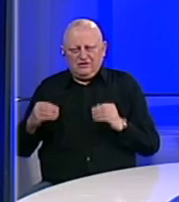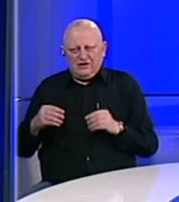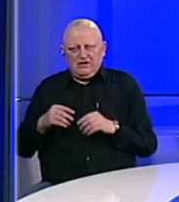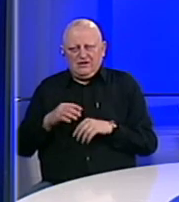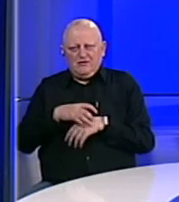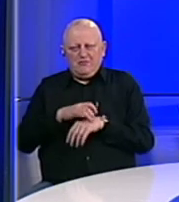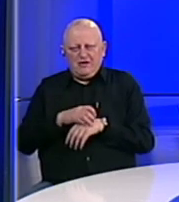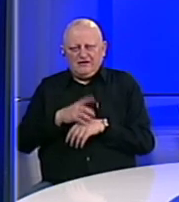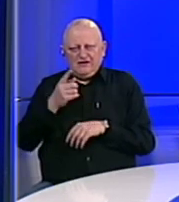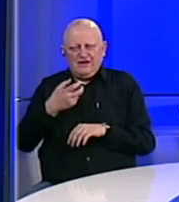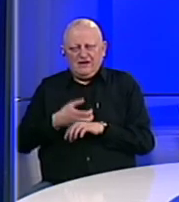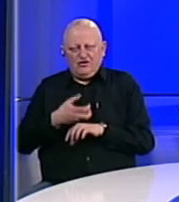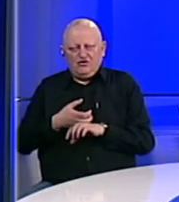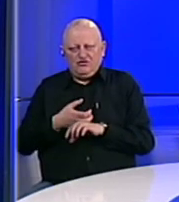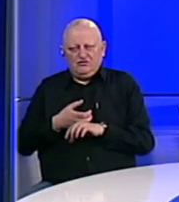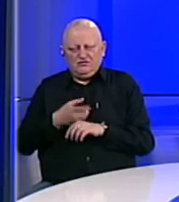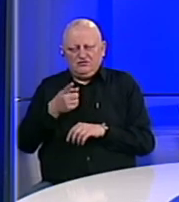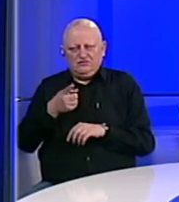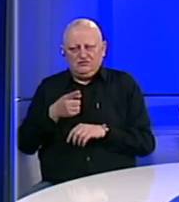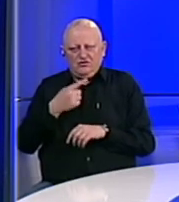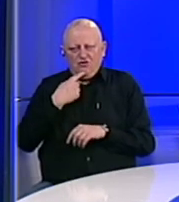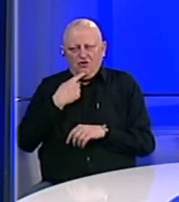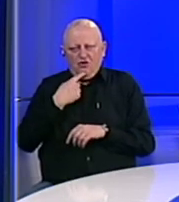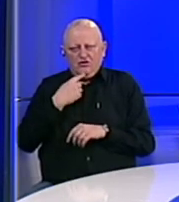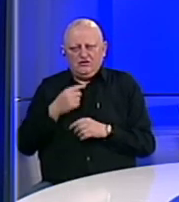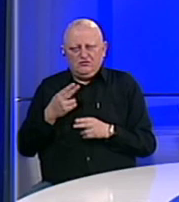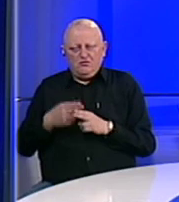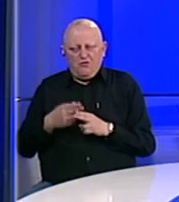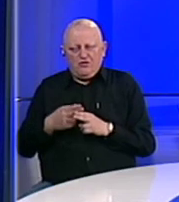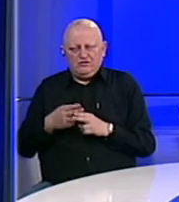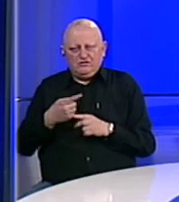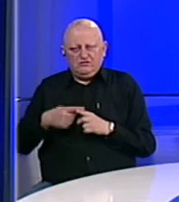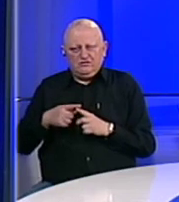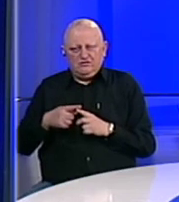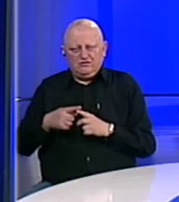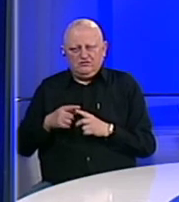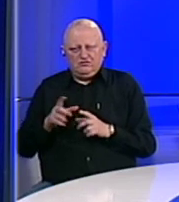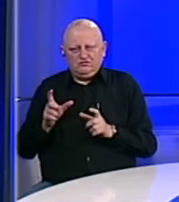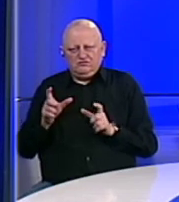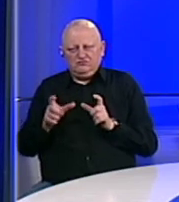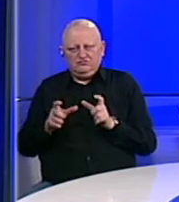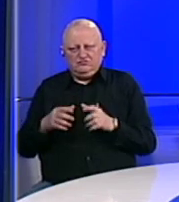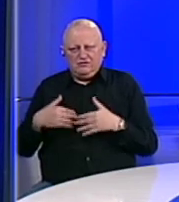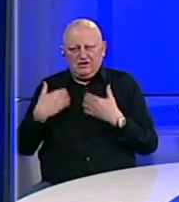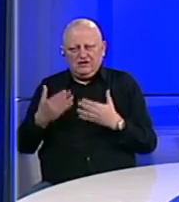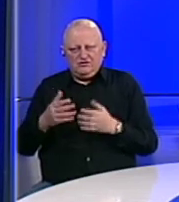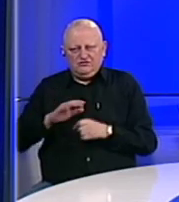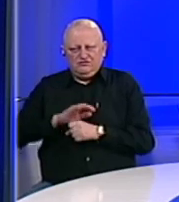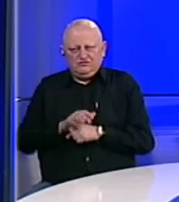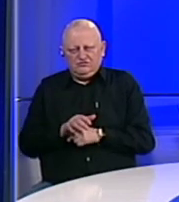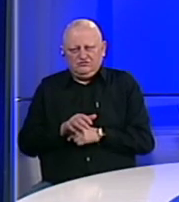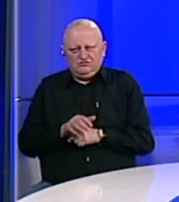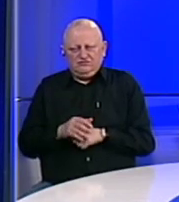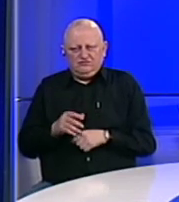pacijenta i ljekara i da bi i oni koji su zaraženi zbog stigme koje bi bili izloženi mogli